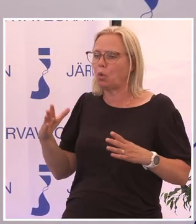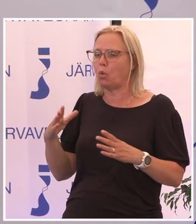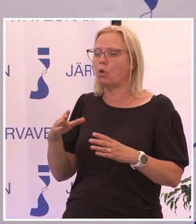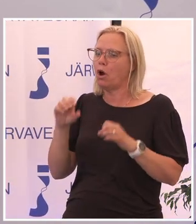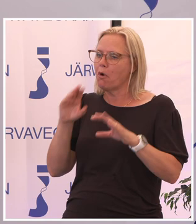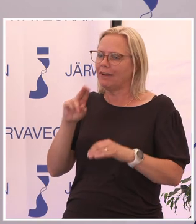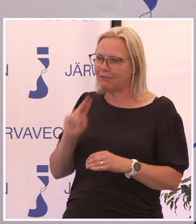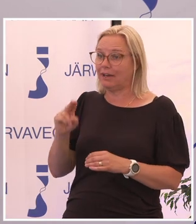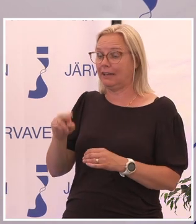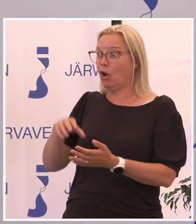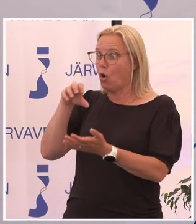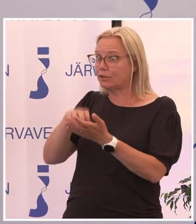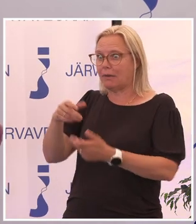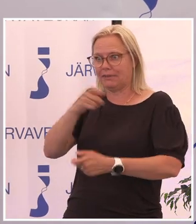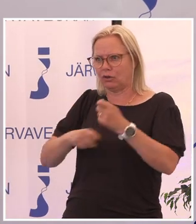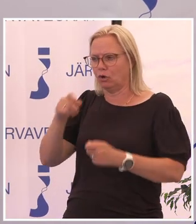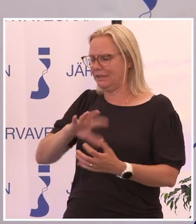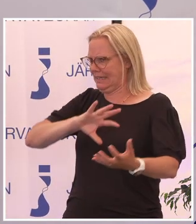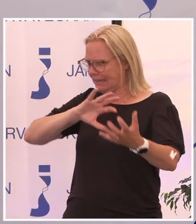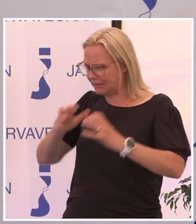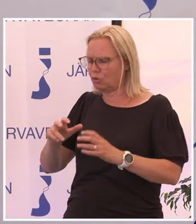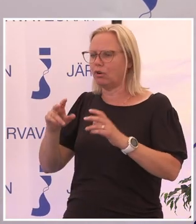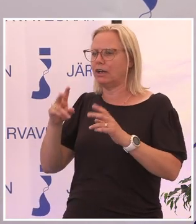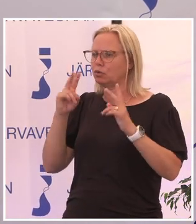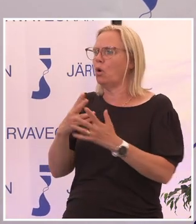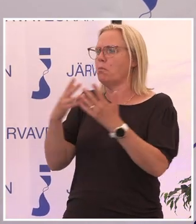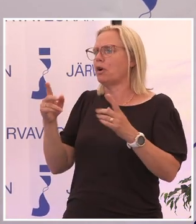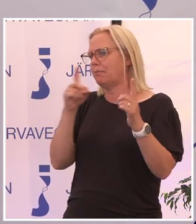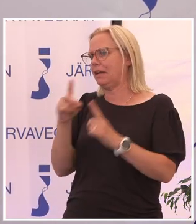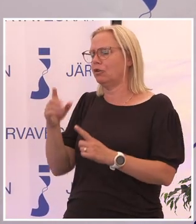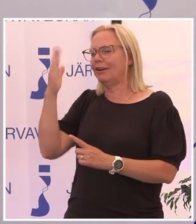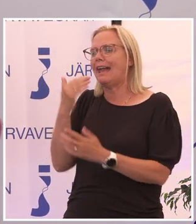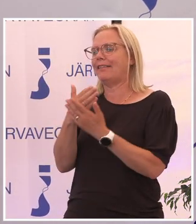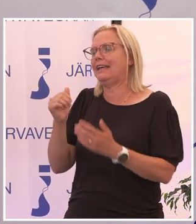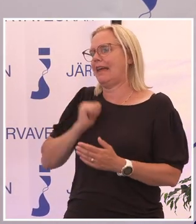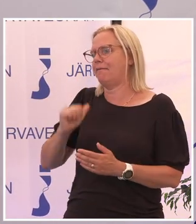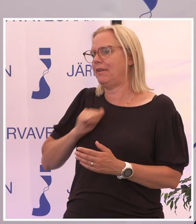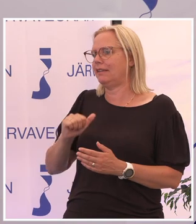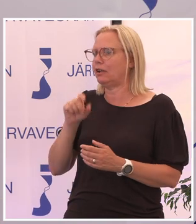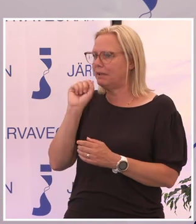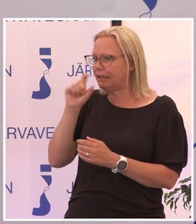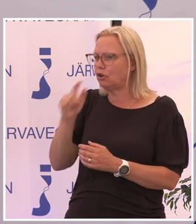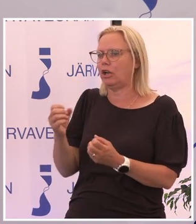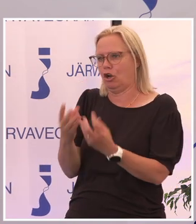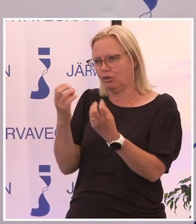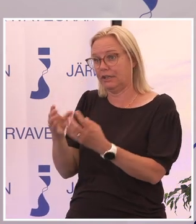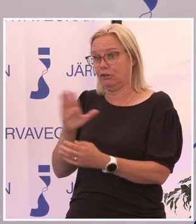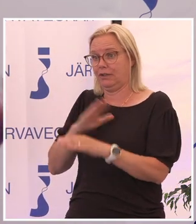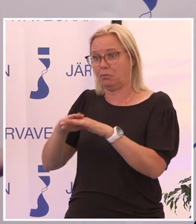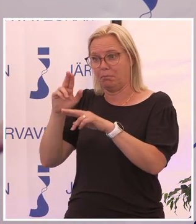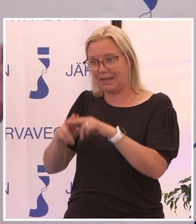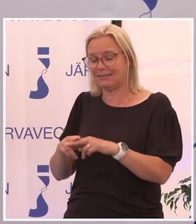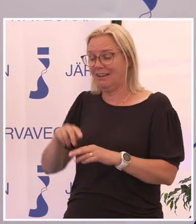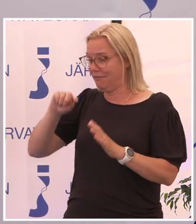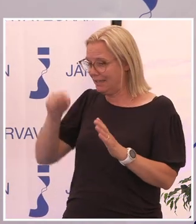samhällsekonomiskt en katastrof att så många människor inte kan använda de digitala lösningar som finns på plats. För det kräver